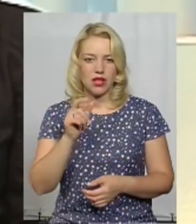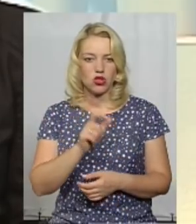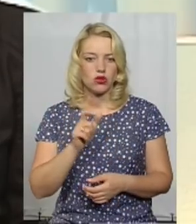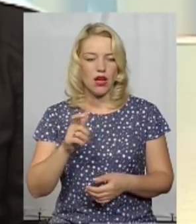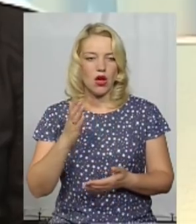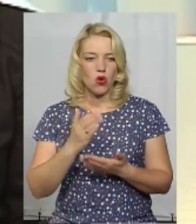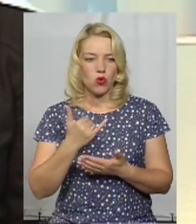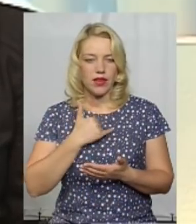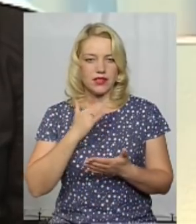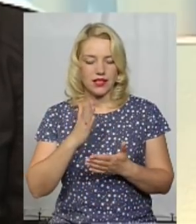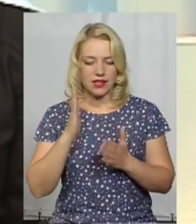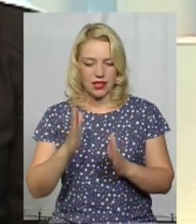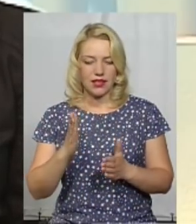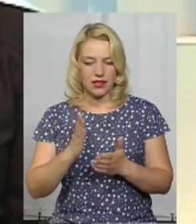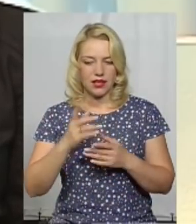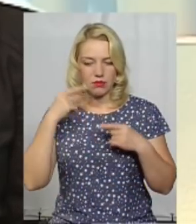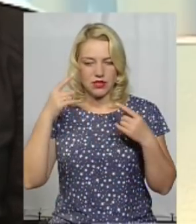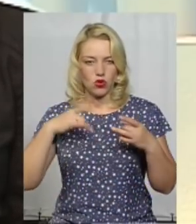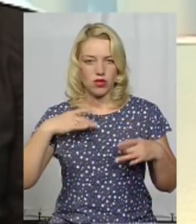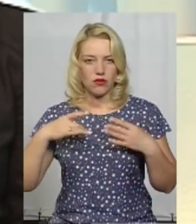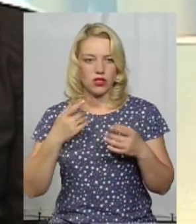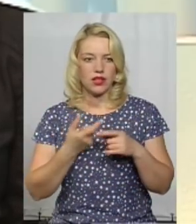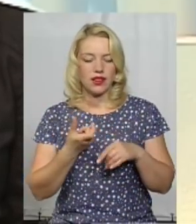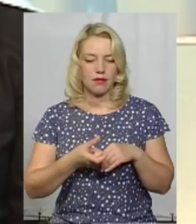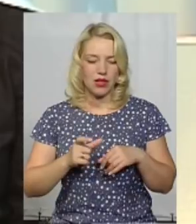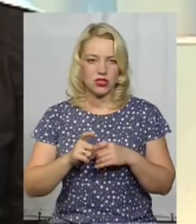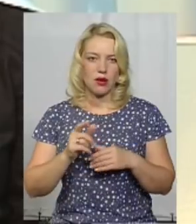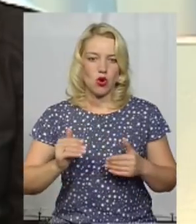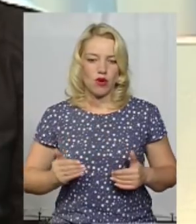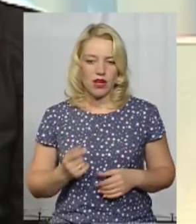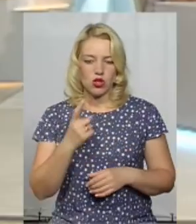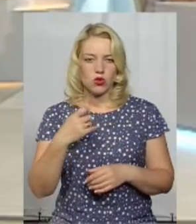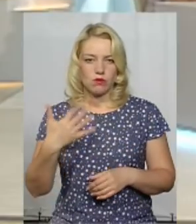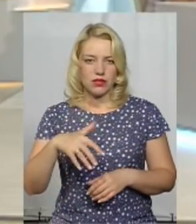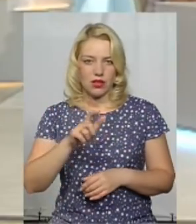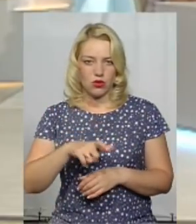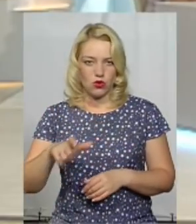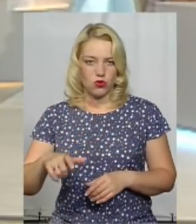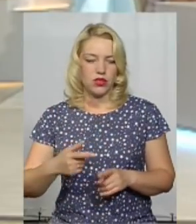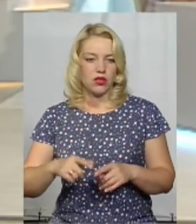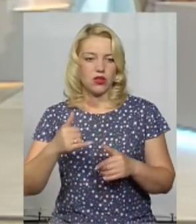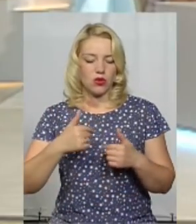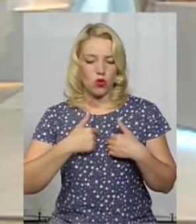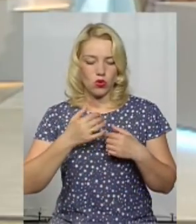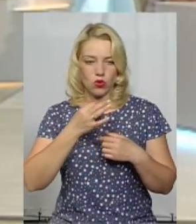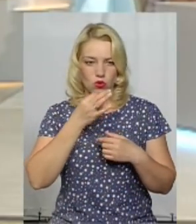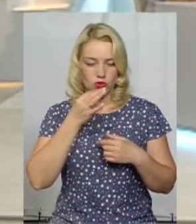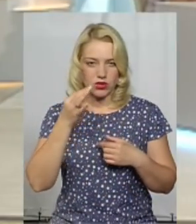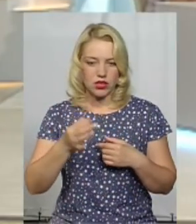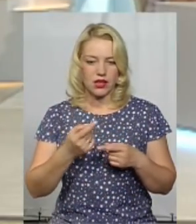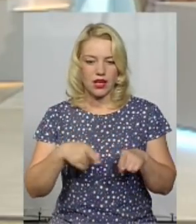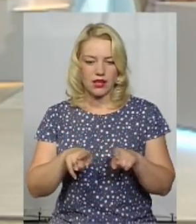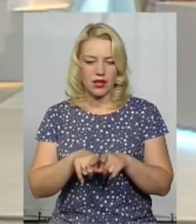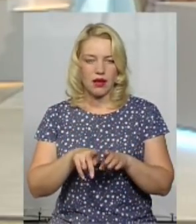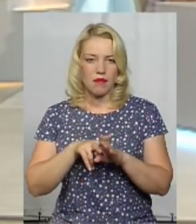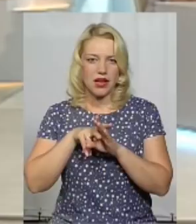тільки психонурологічних, де в нас проживають більше 140-150. І я вам хочу сказати, що в нас таке перевантаження